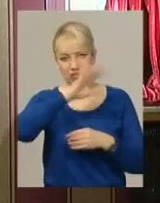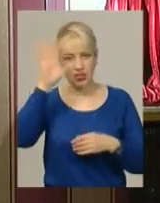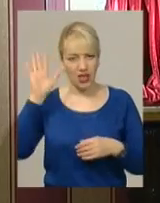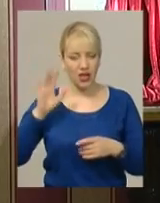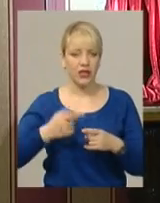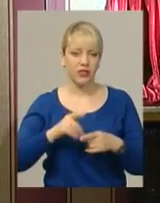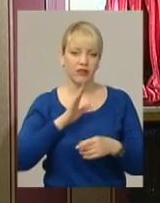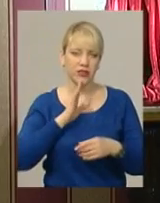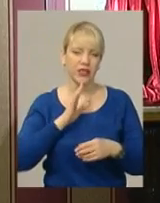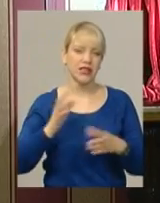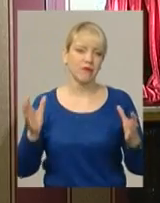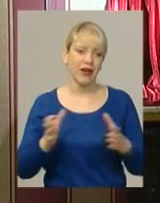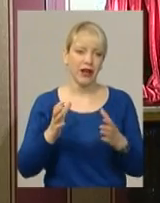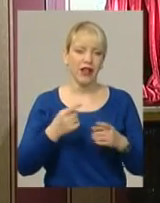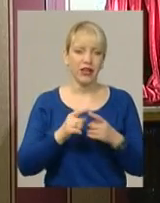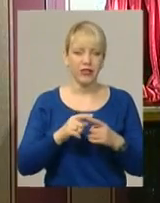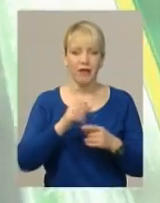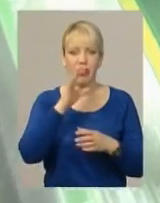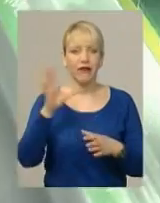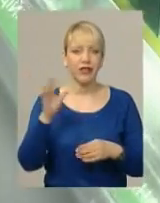зберігала дівчина все своє життя.